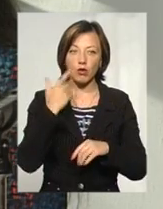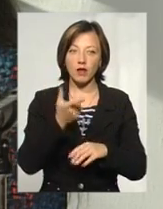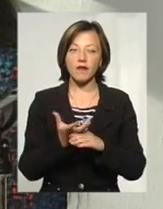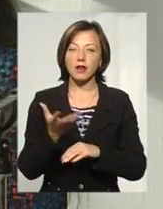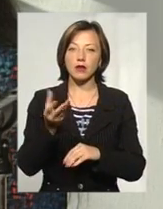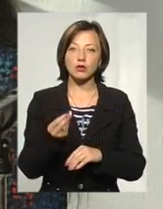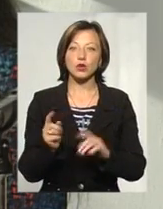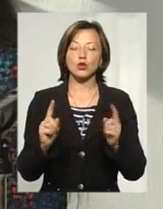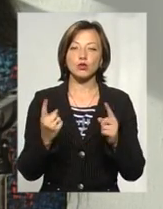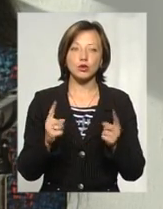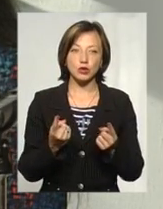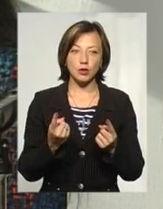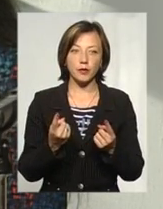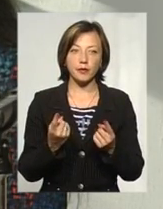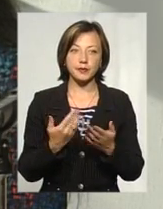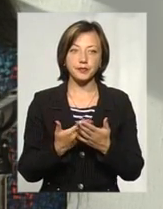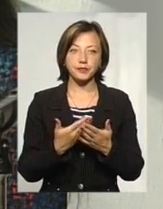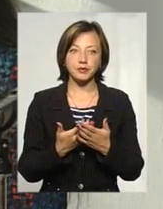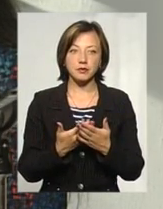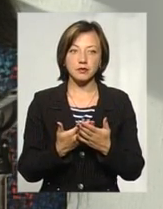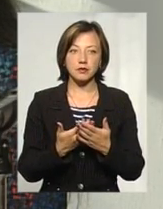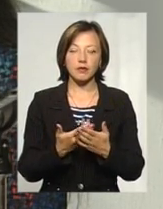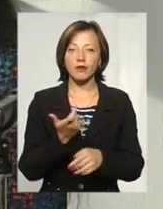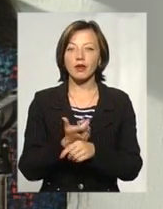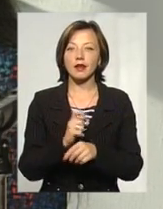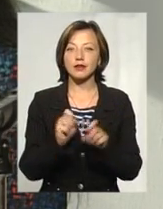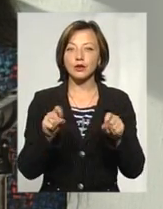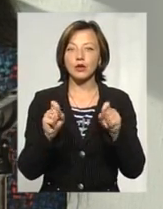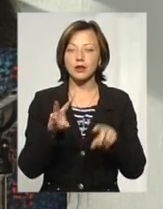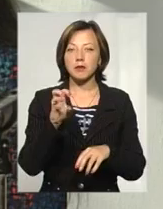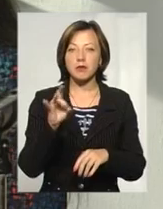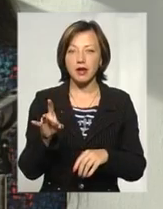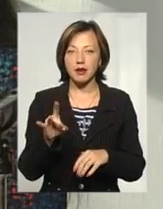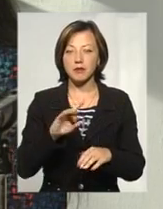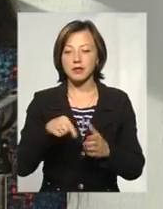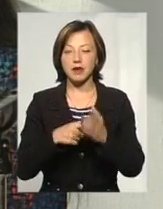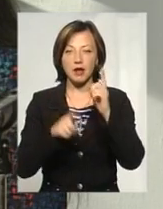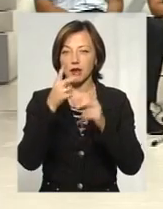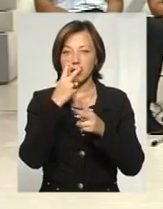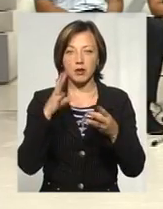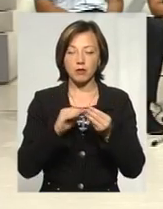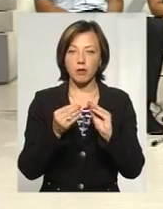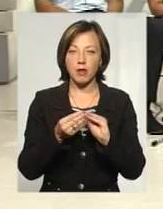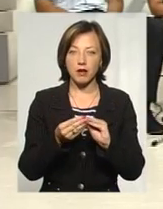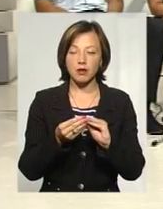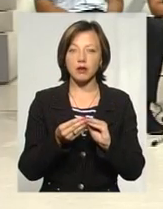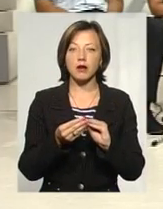фінансують, тому що самий золотий мер, міська рада, вони не бачать всіх проблем. Пацієнтські